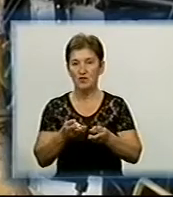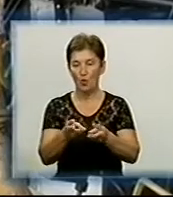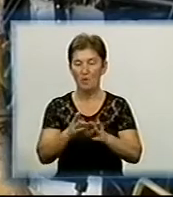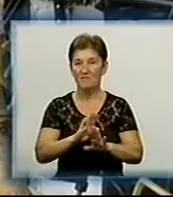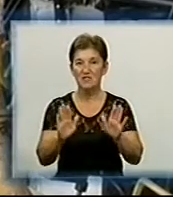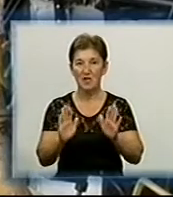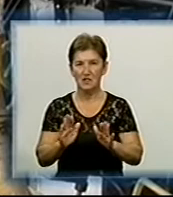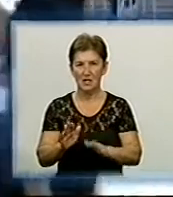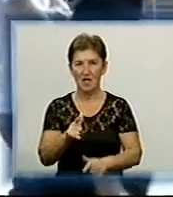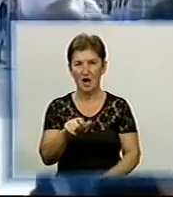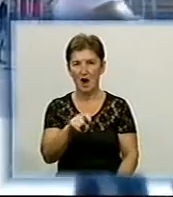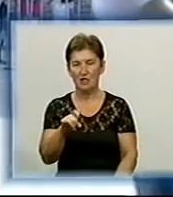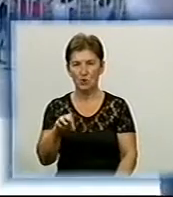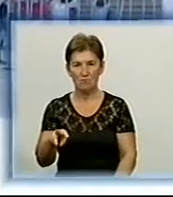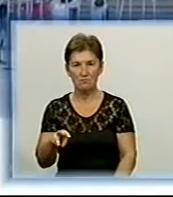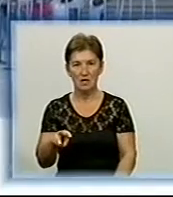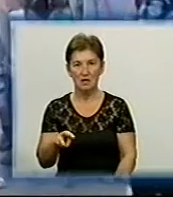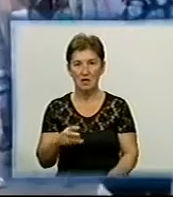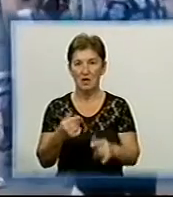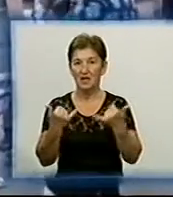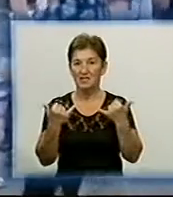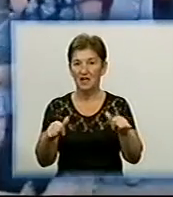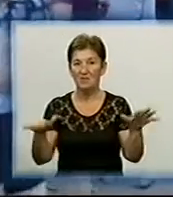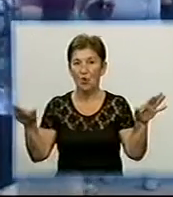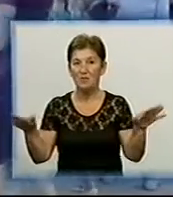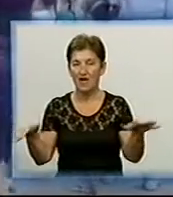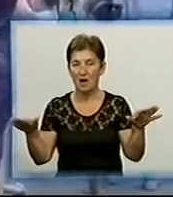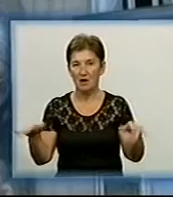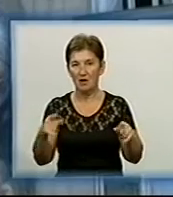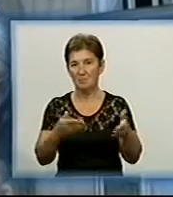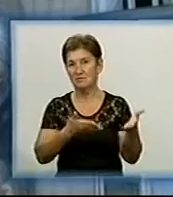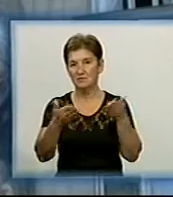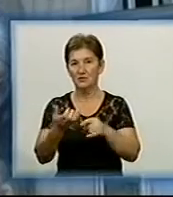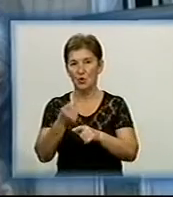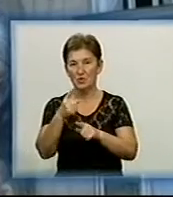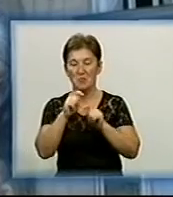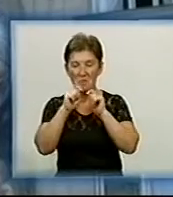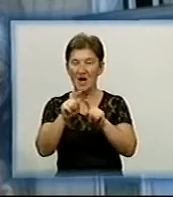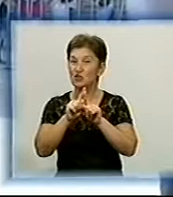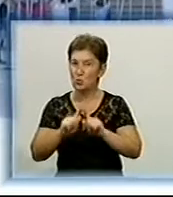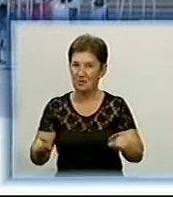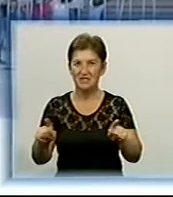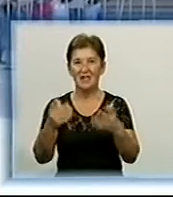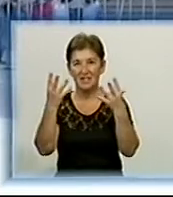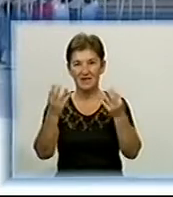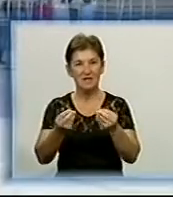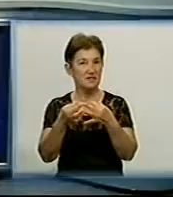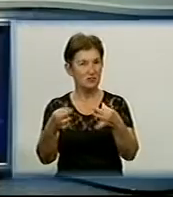не тільки газом Дивний диво, птах Кіровоградщина підготувала ще один сюрприз до Дня Незалежності